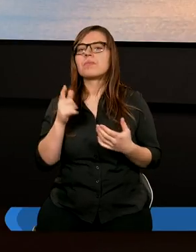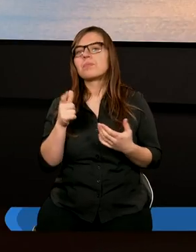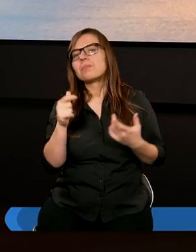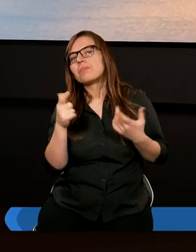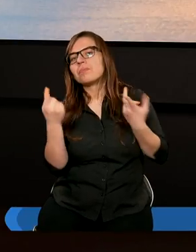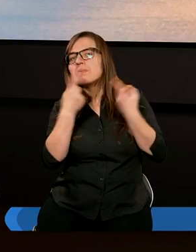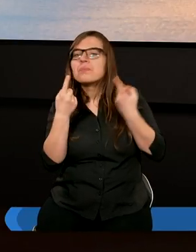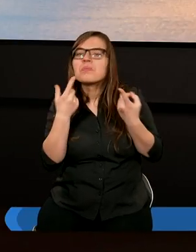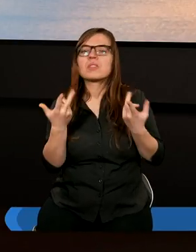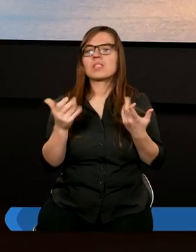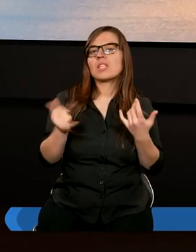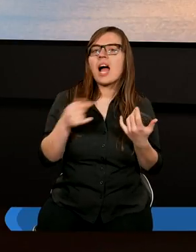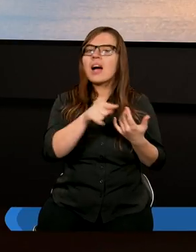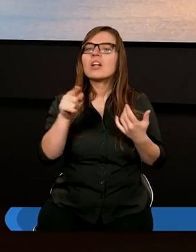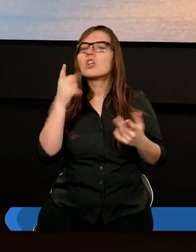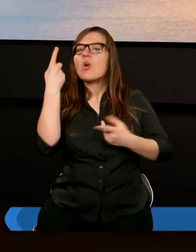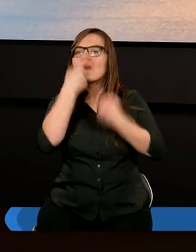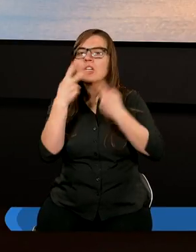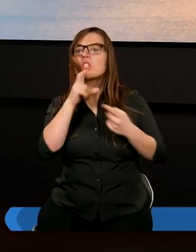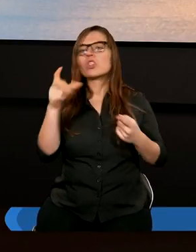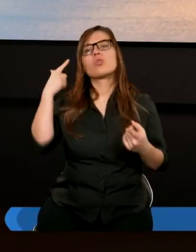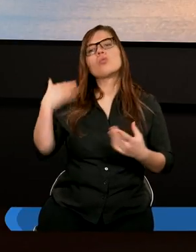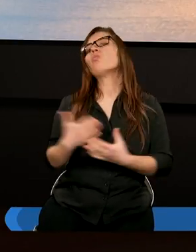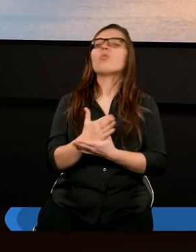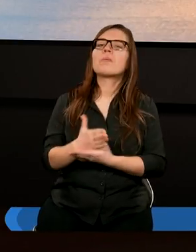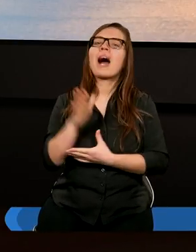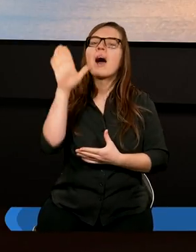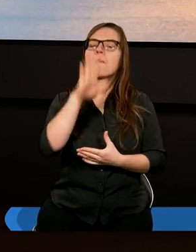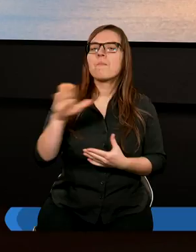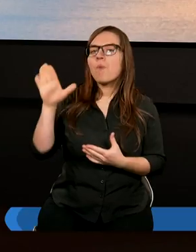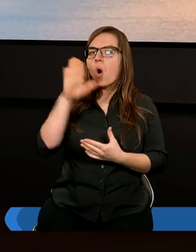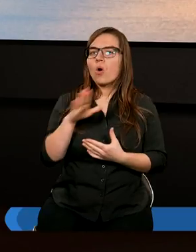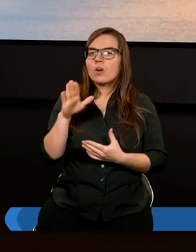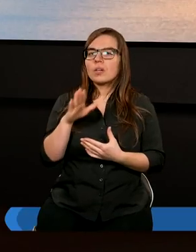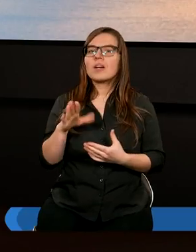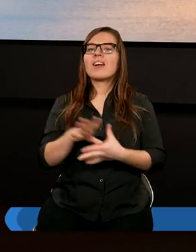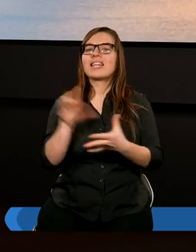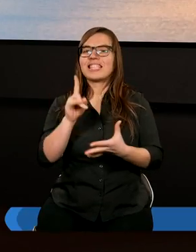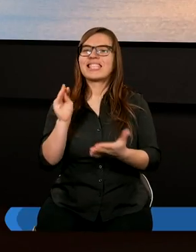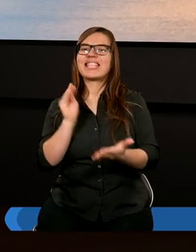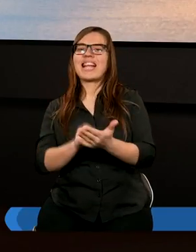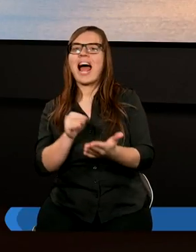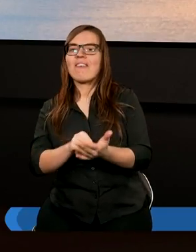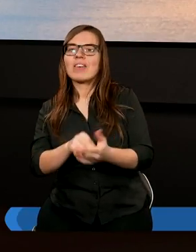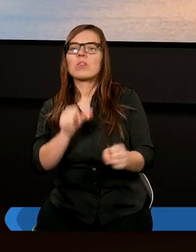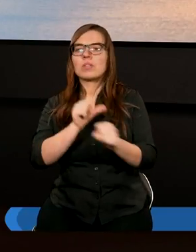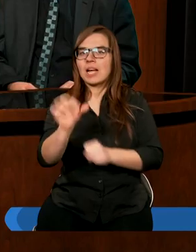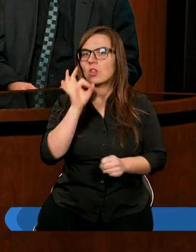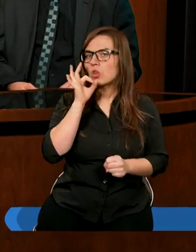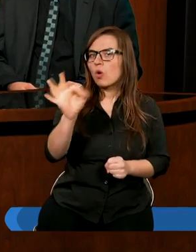myślicie. Czy służba Bogu z nawyków jest dobra?